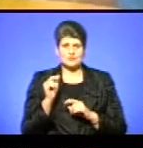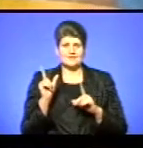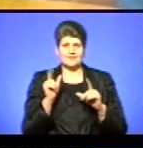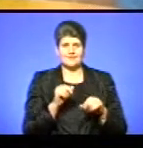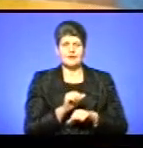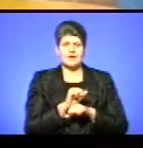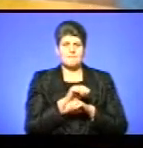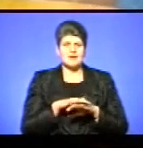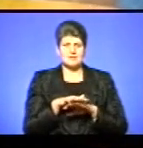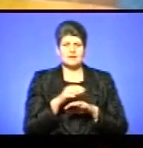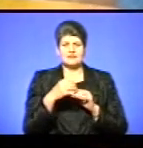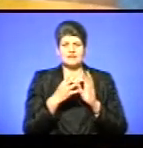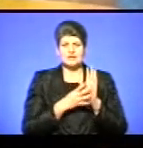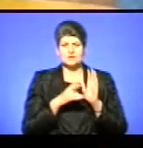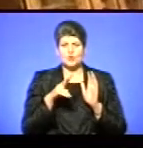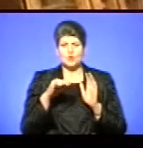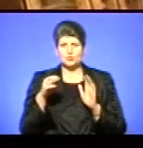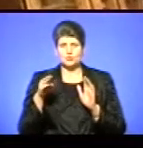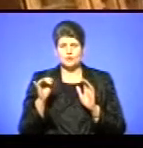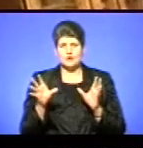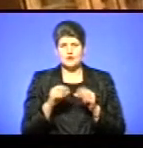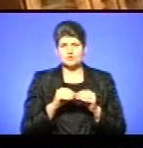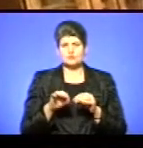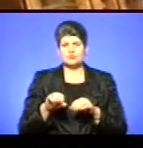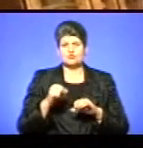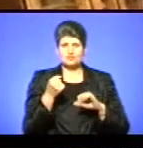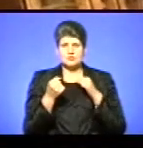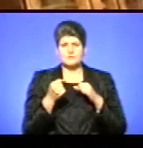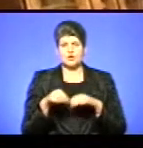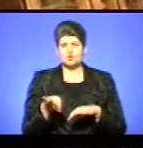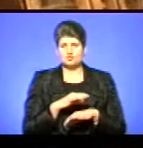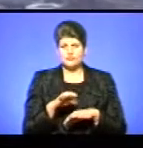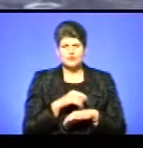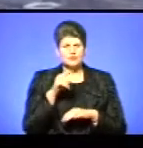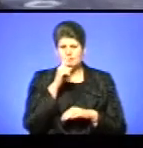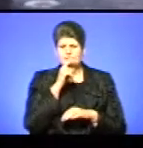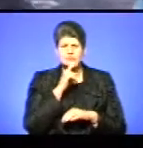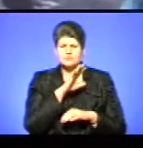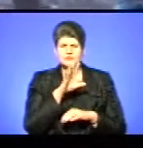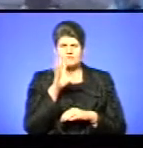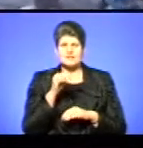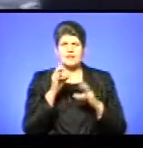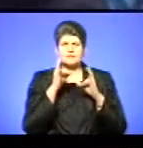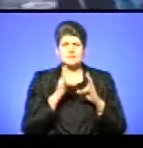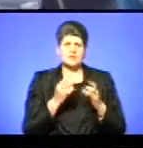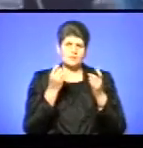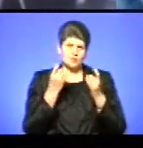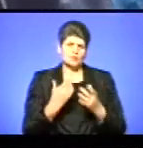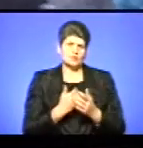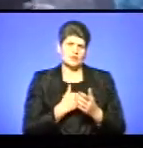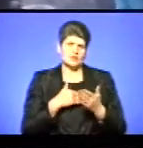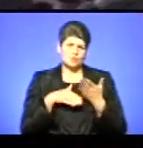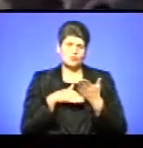Майдан 19 лютого разом з друзями і коханим чоловіком. Каже, тоді не усвідомлювала всієї небезпеки, просто хотіла